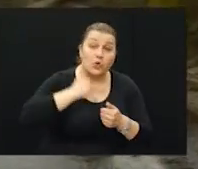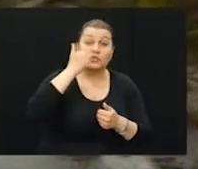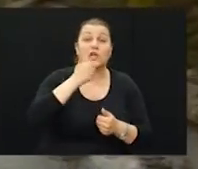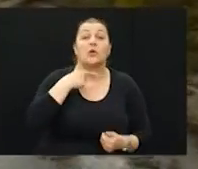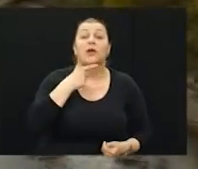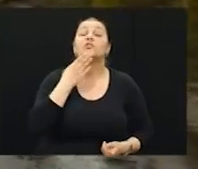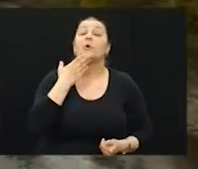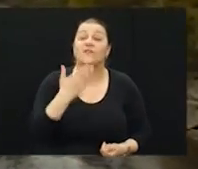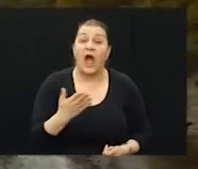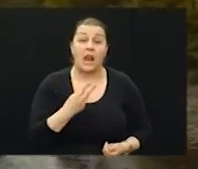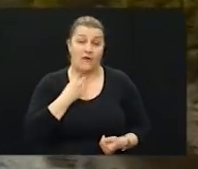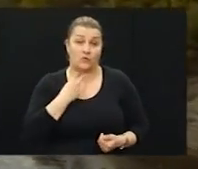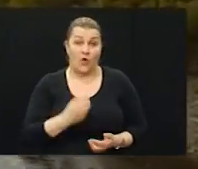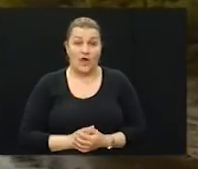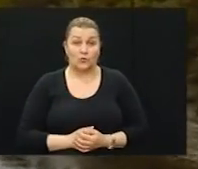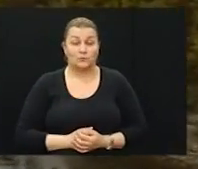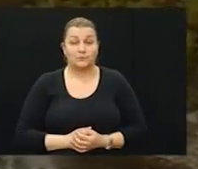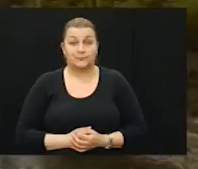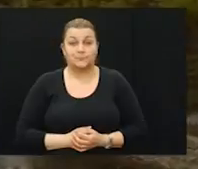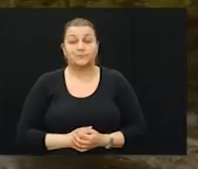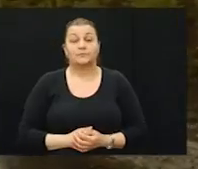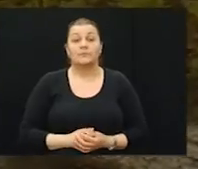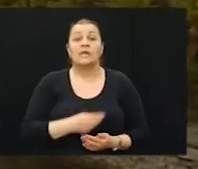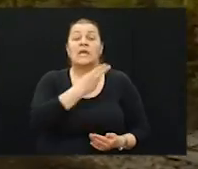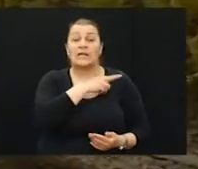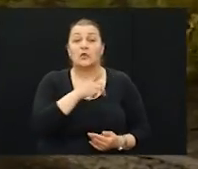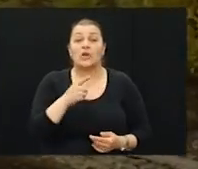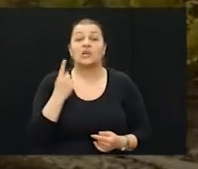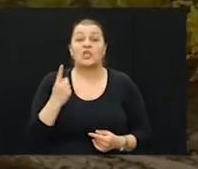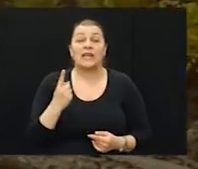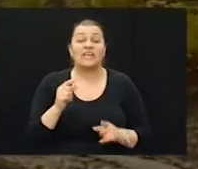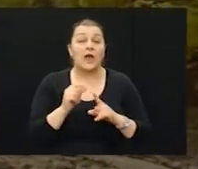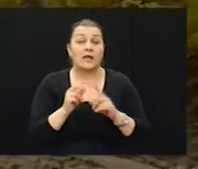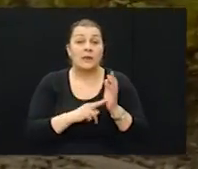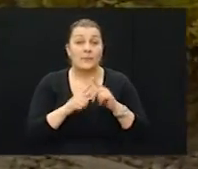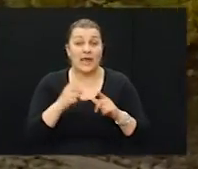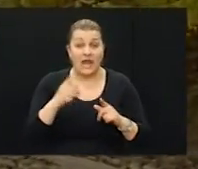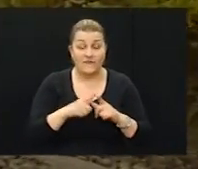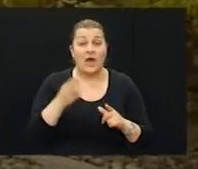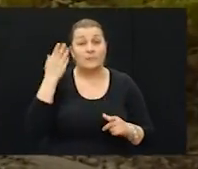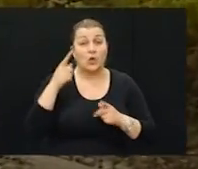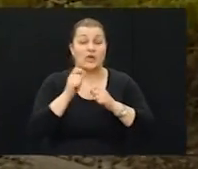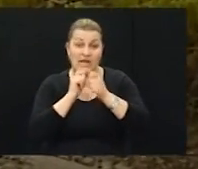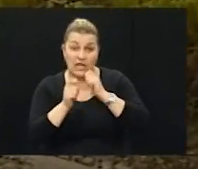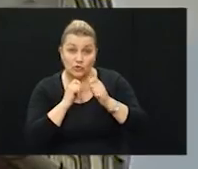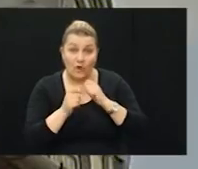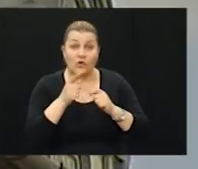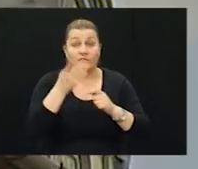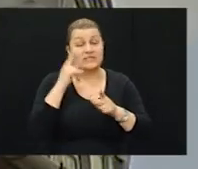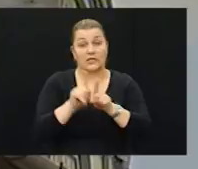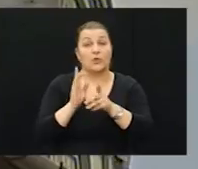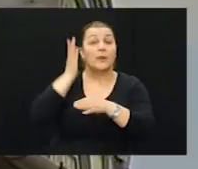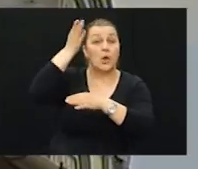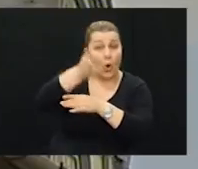jednom hvala Vukovaru. Da, gradonačelnik Vukovara, Ivan Penava, bio i tu na razgovorima. Bili ste i vi